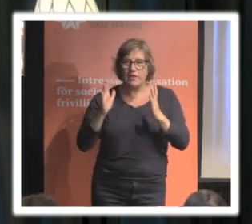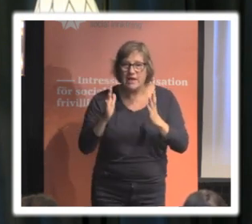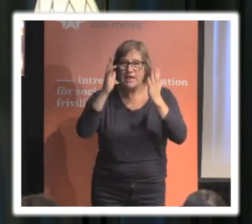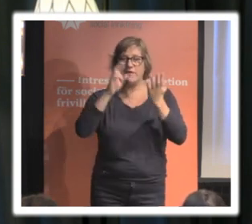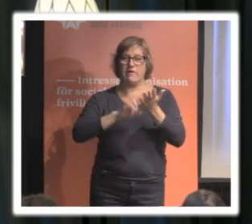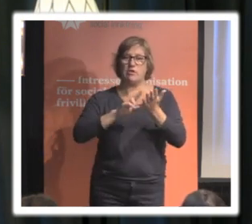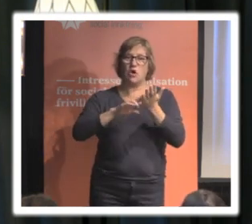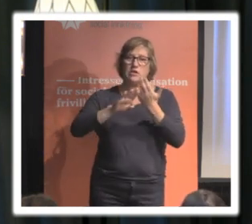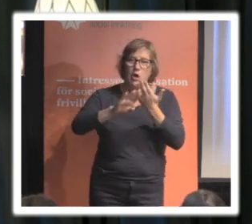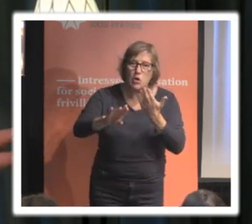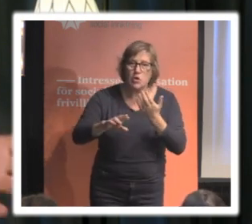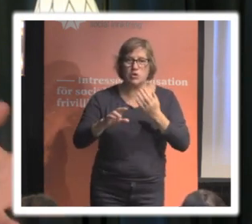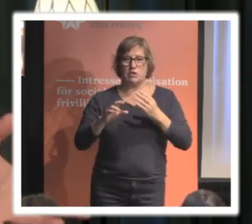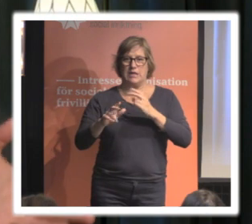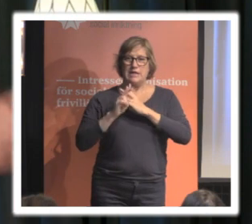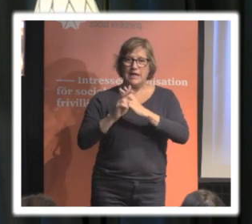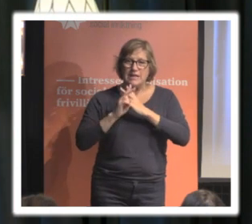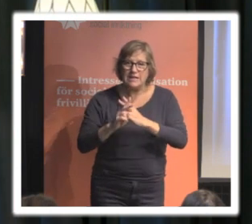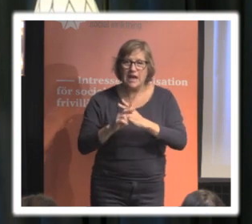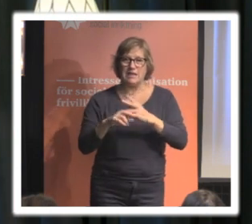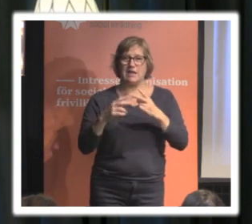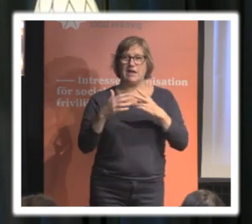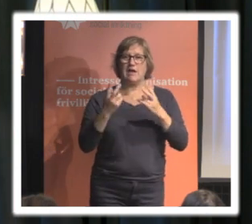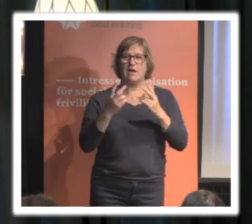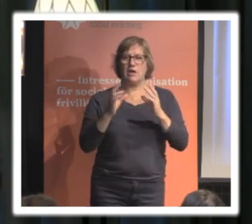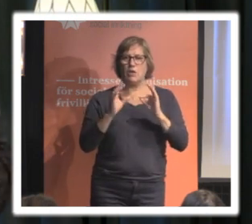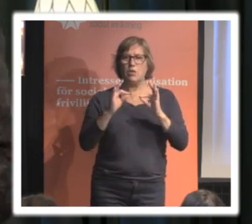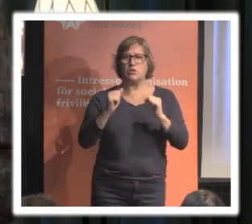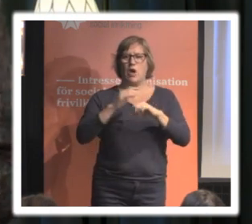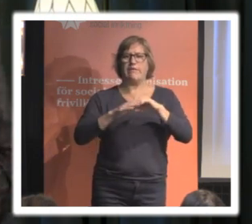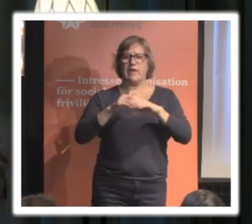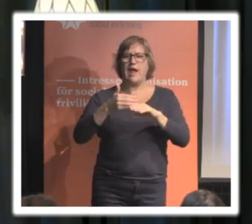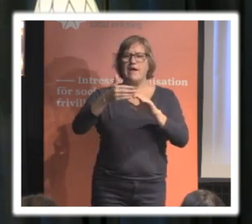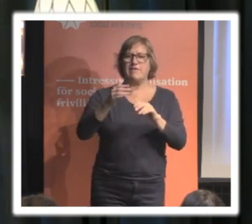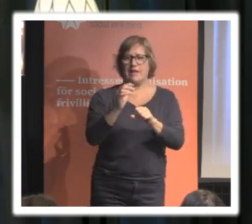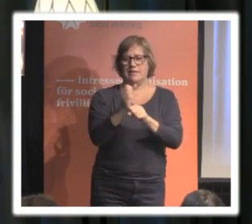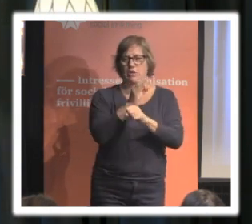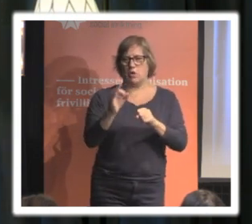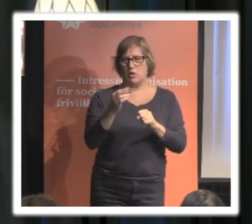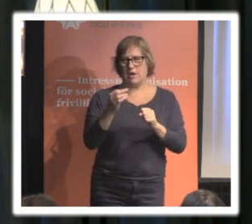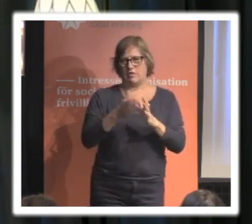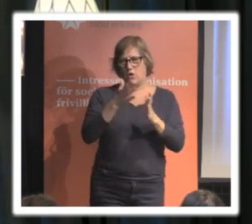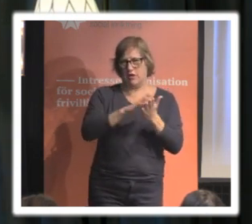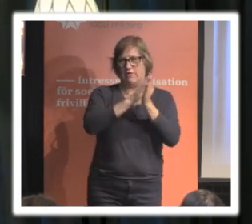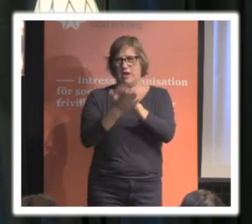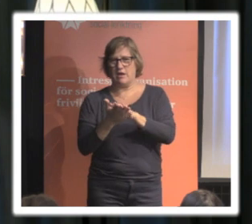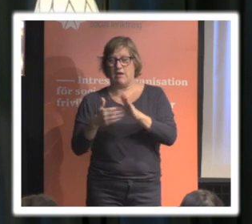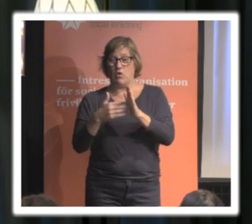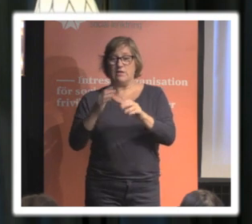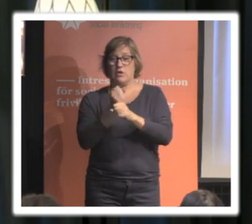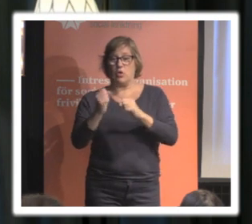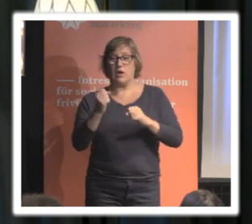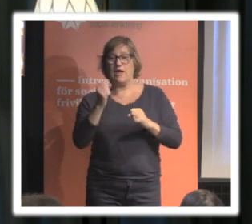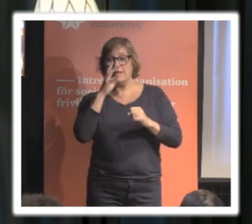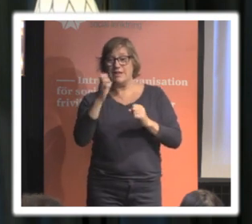identitet ska vara efter det här 1970-talsparadigmet. Så från och med 1990-talet och framåt är det